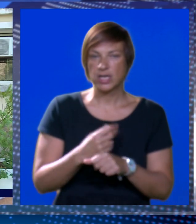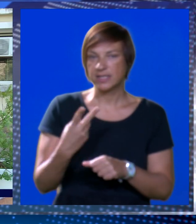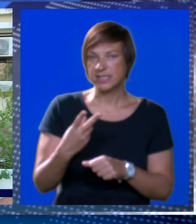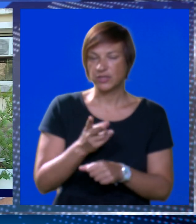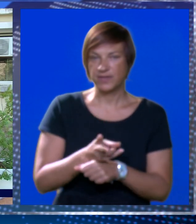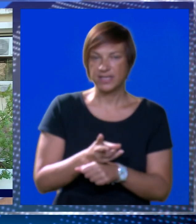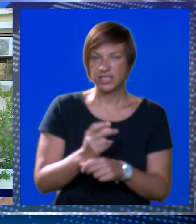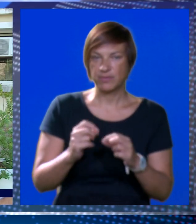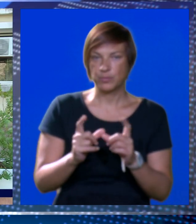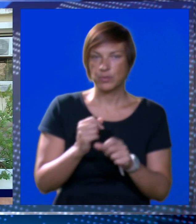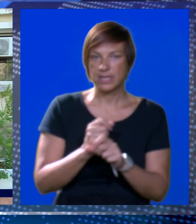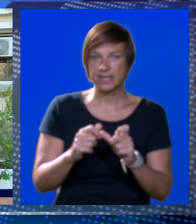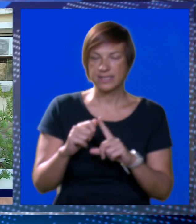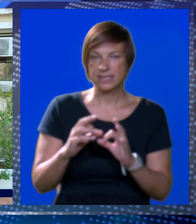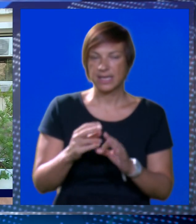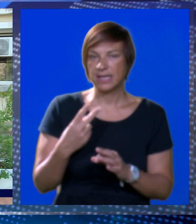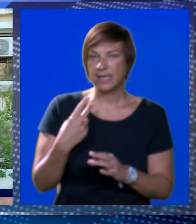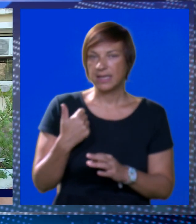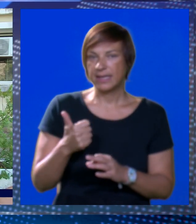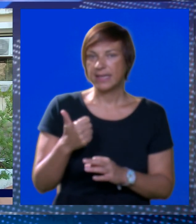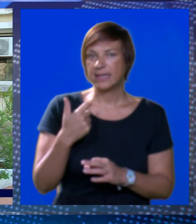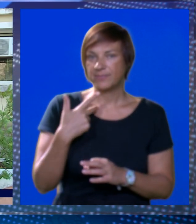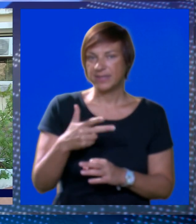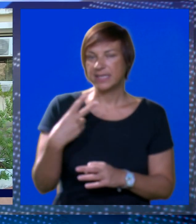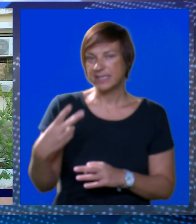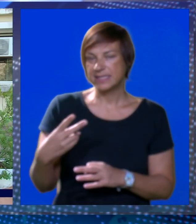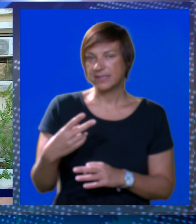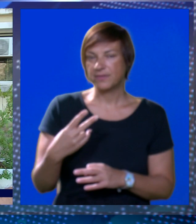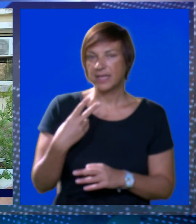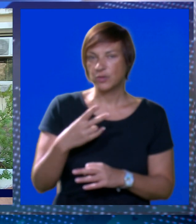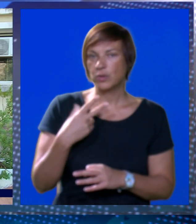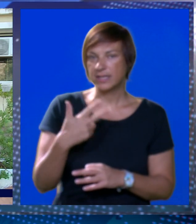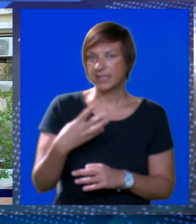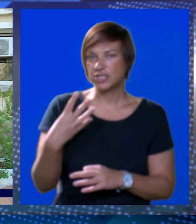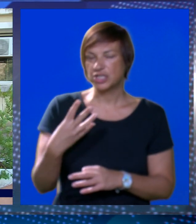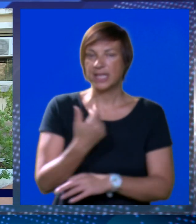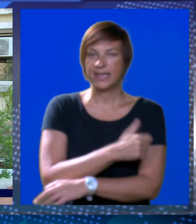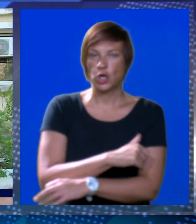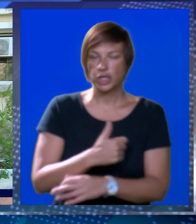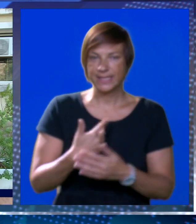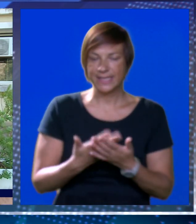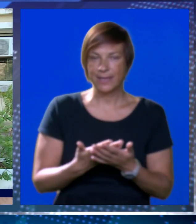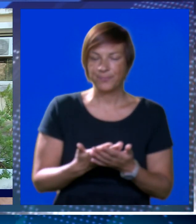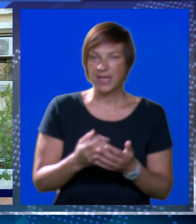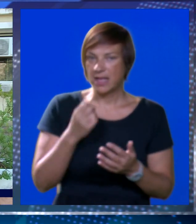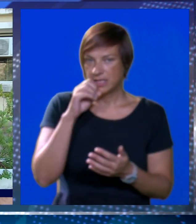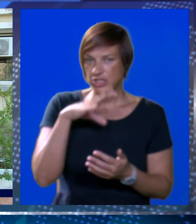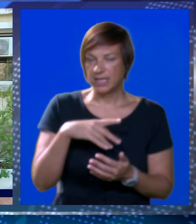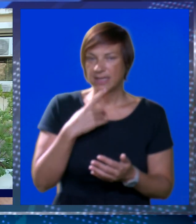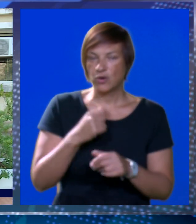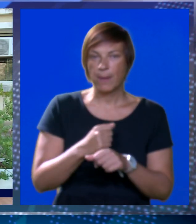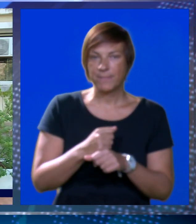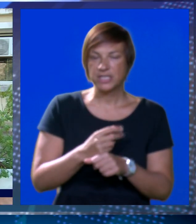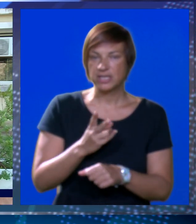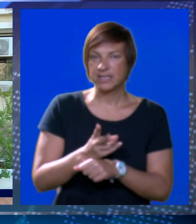Dakle, radi se o dvije državljanke. Bugarska je jedna u dobiji od 32, druga u dobiji od 34 godine. Šteta